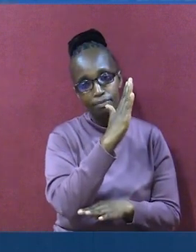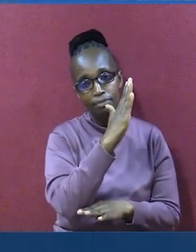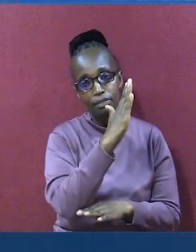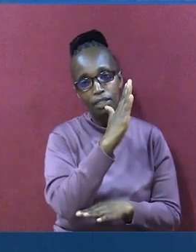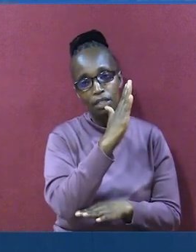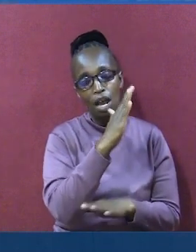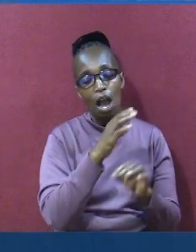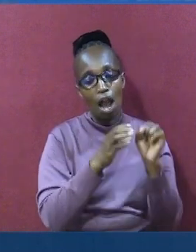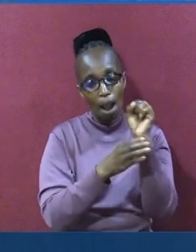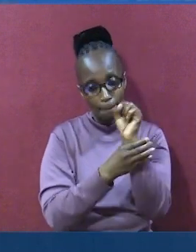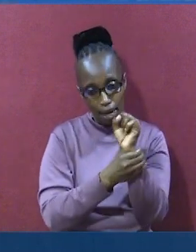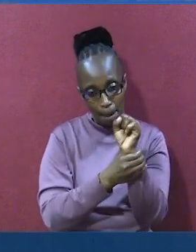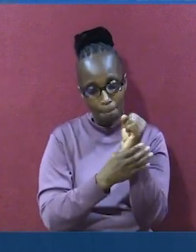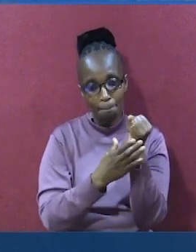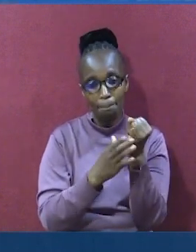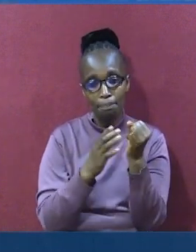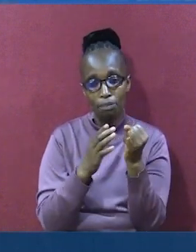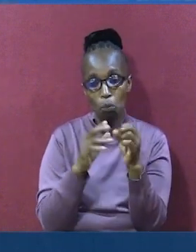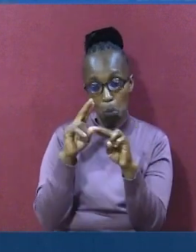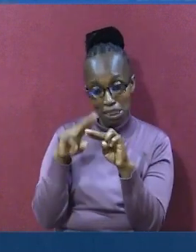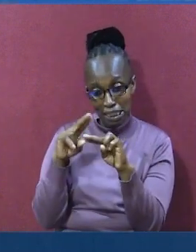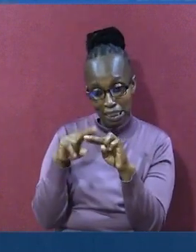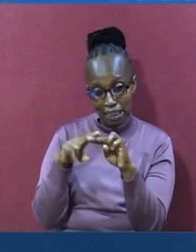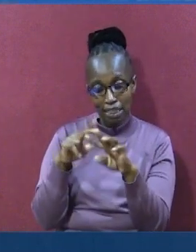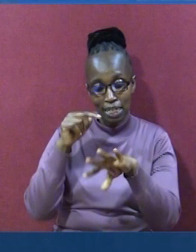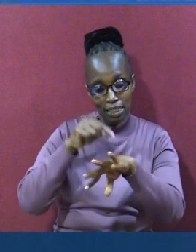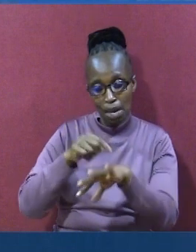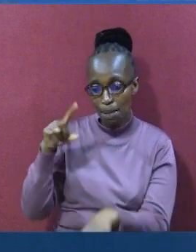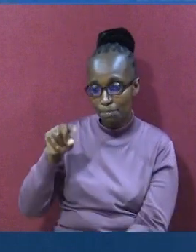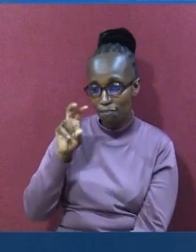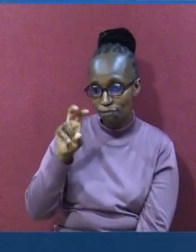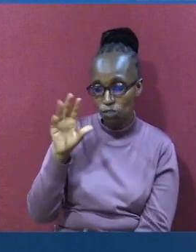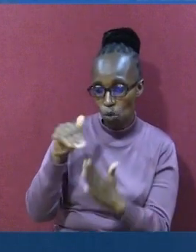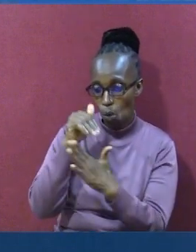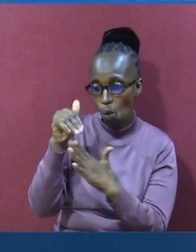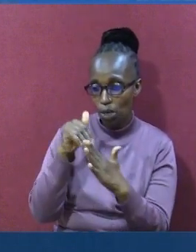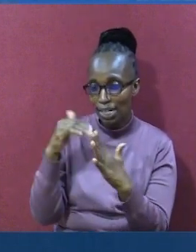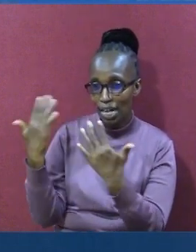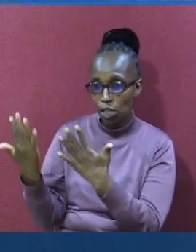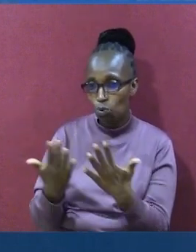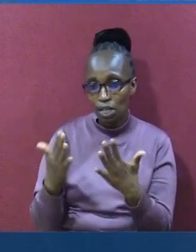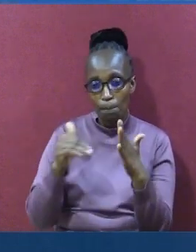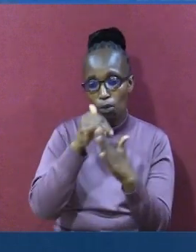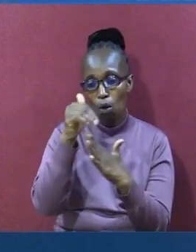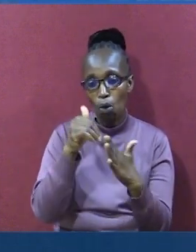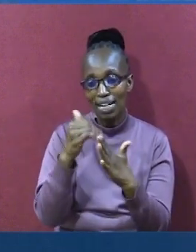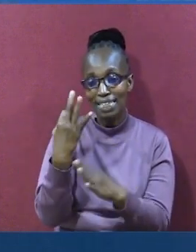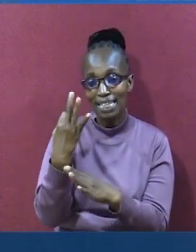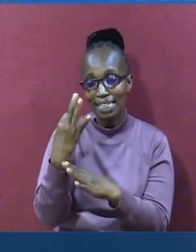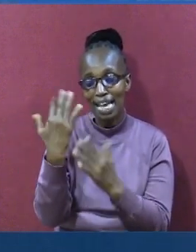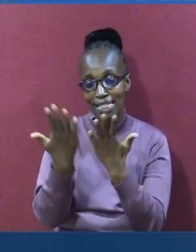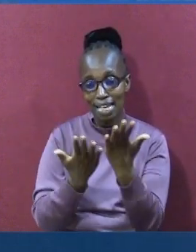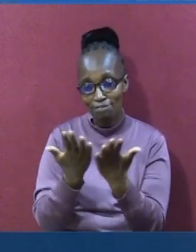mamre. Na hapo Ibrahimu alikuwa meketi. Na alipo waona akawakaribisha wale watumishi